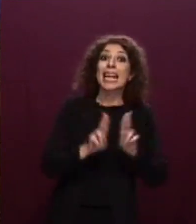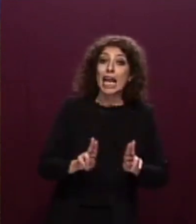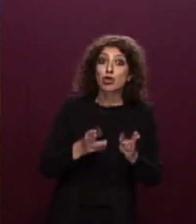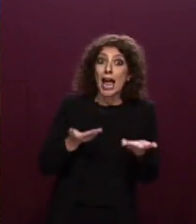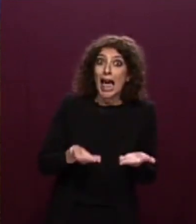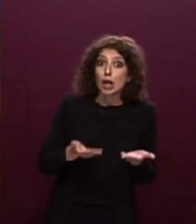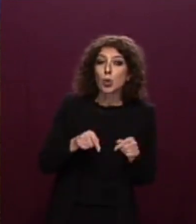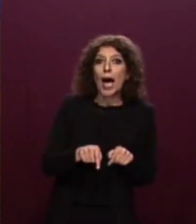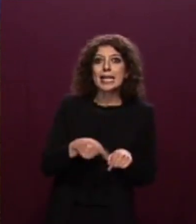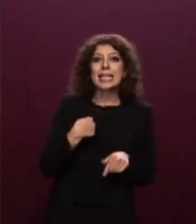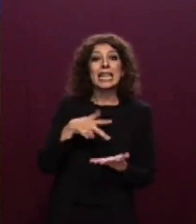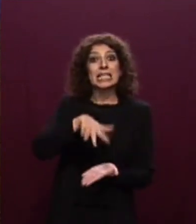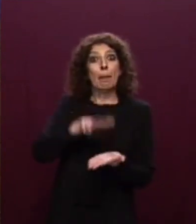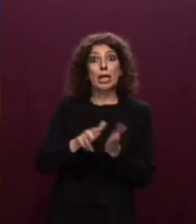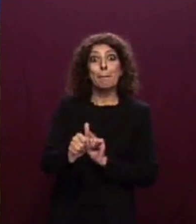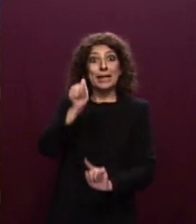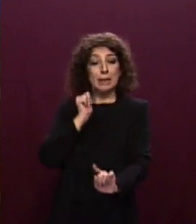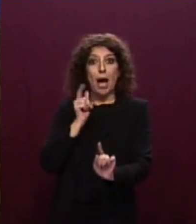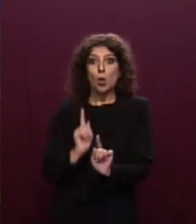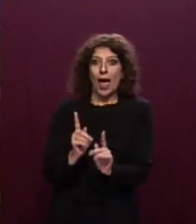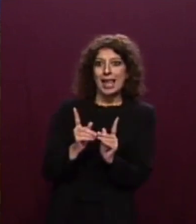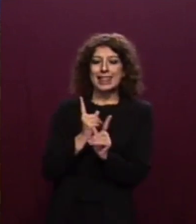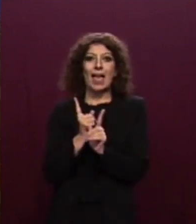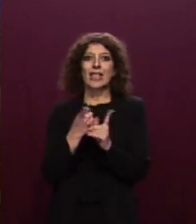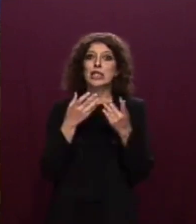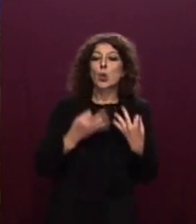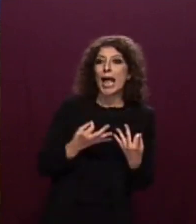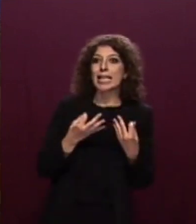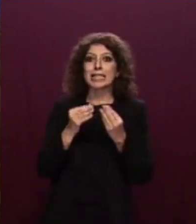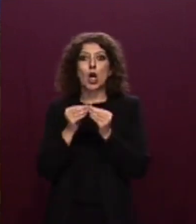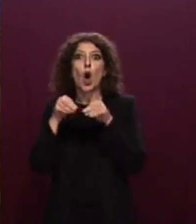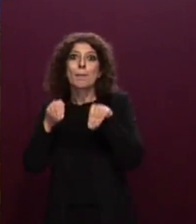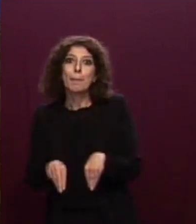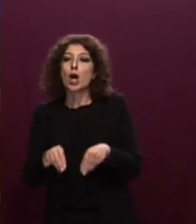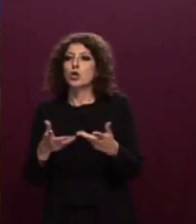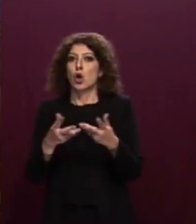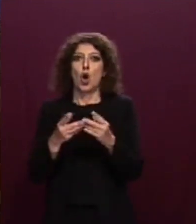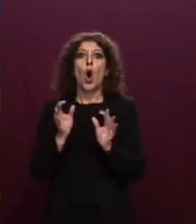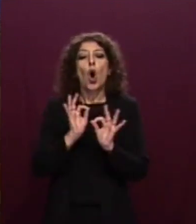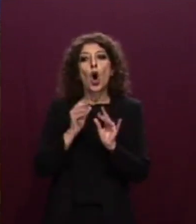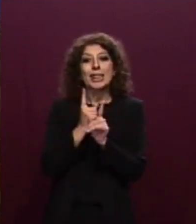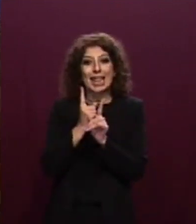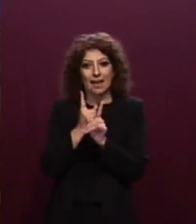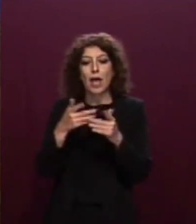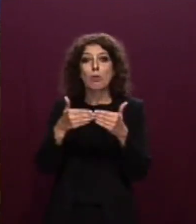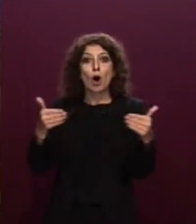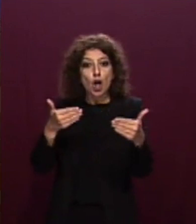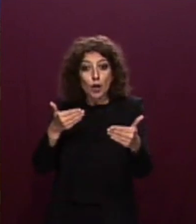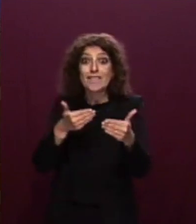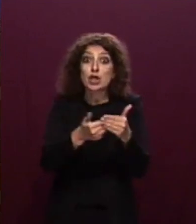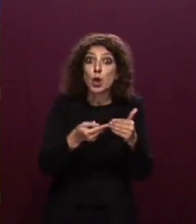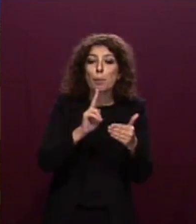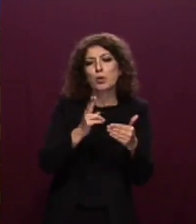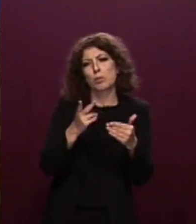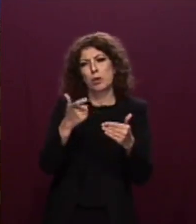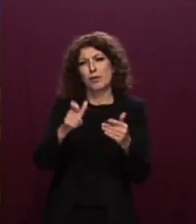stabiliscono a Prioli quali debba essere il place of safety, né che esso debba coincidere con il porto più vicino, come talvolta si